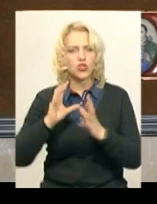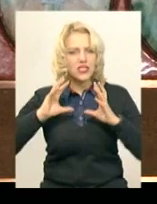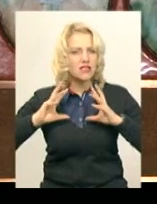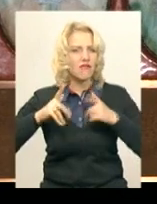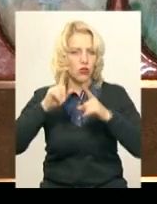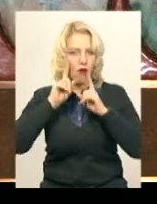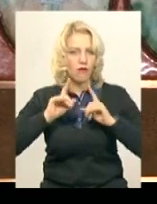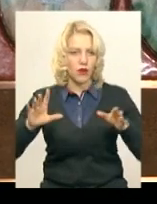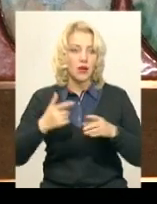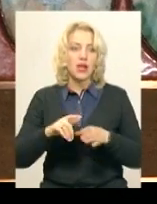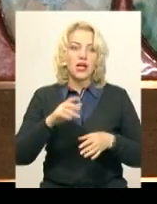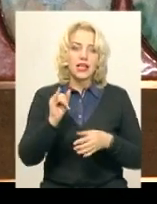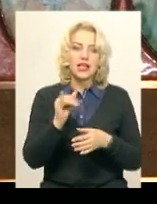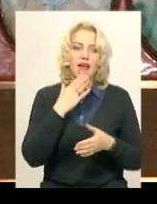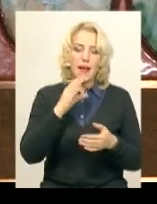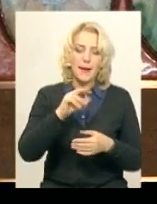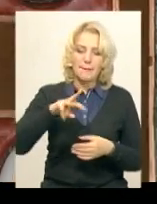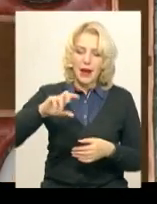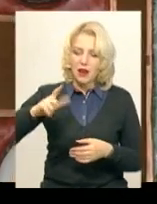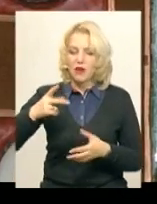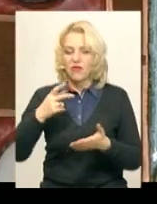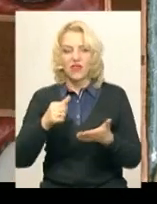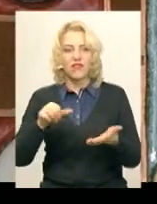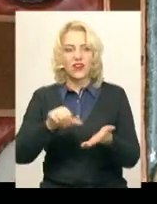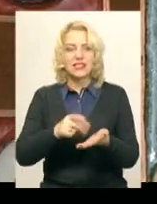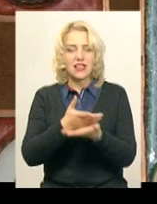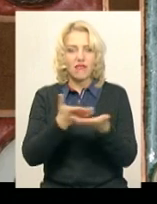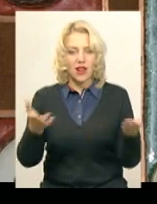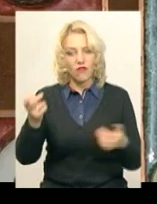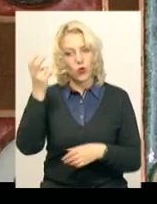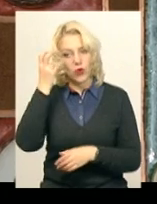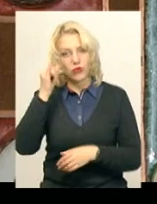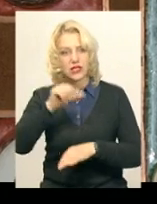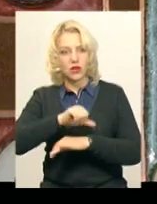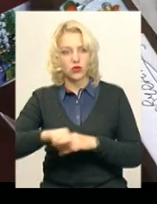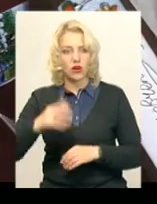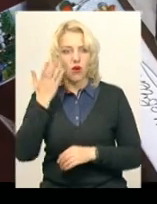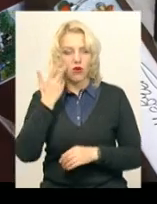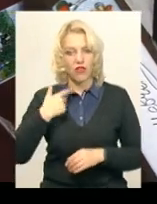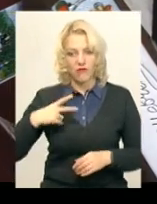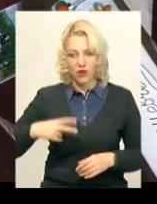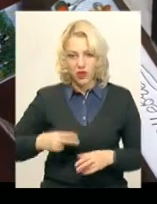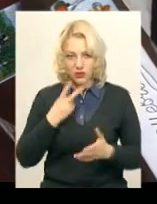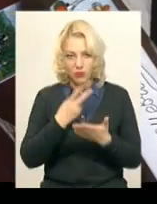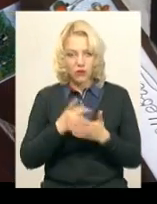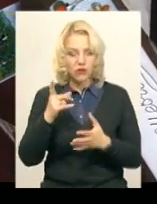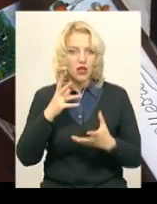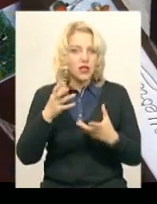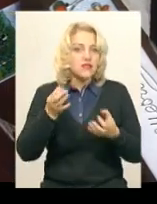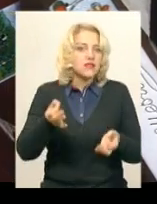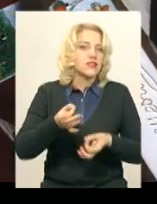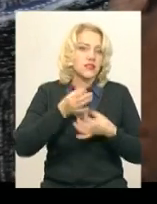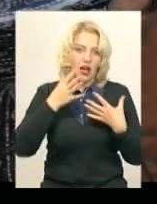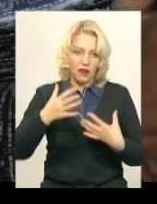Києві і за кордоном. Коли Франція виставлявала свою виставку, то вони були в захваті. До виставки в